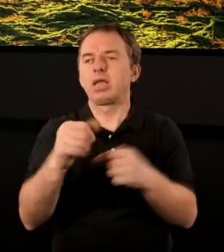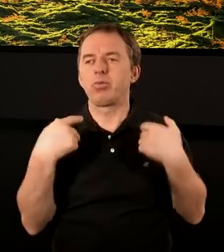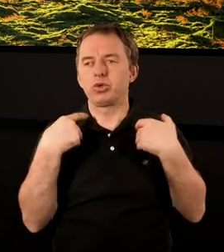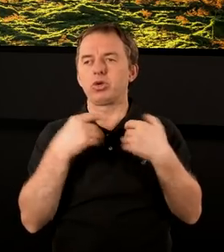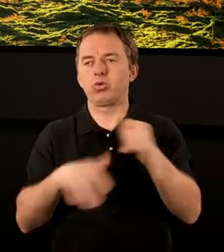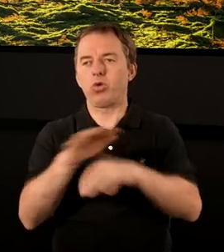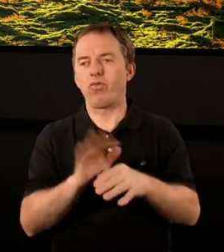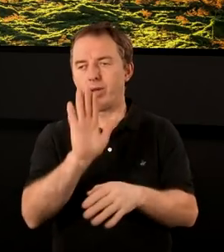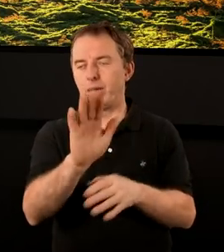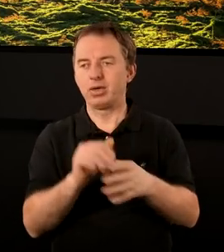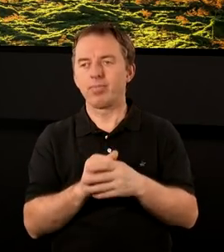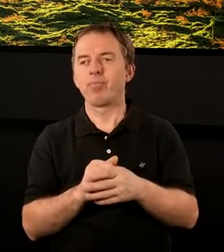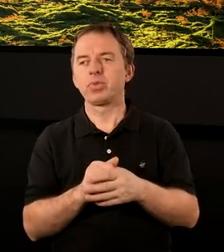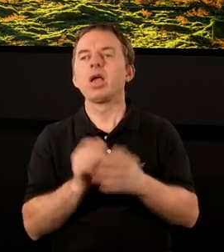stanie.